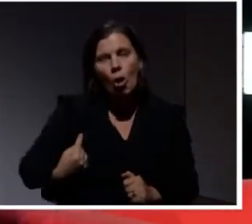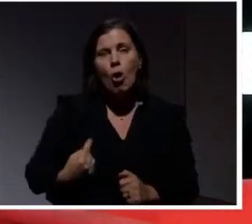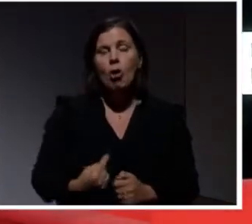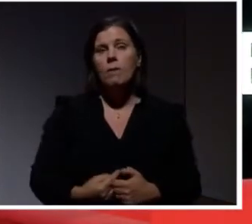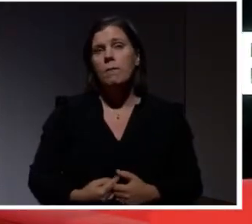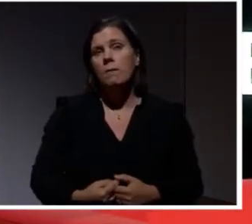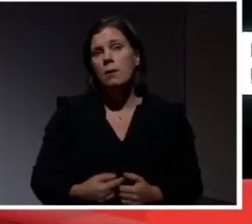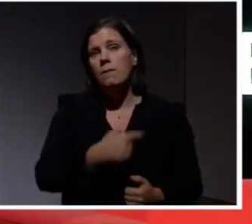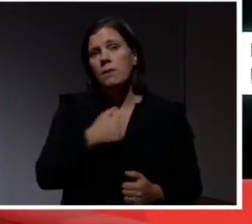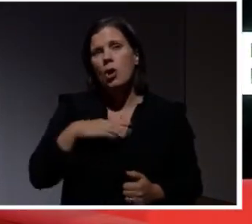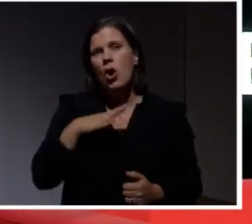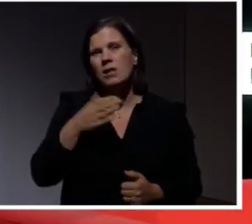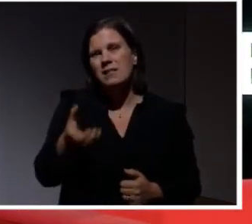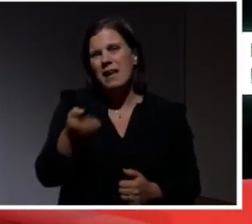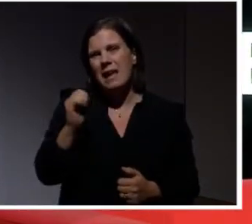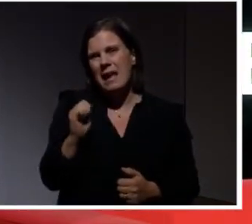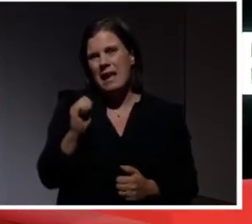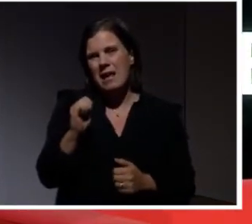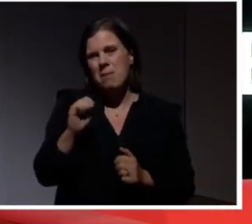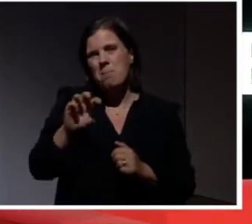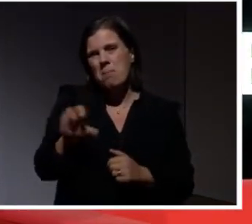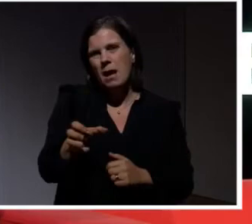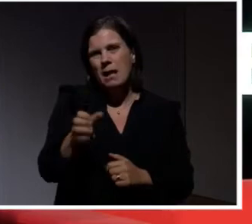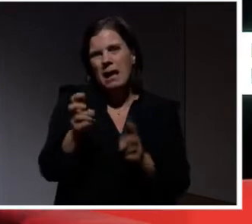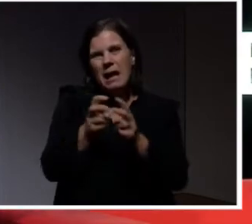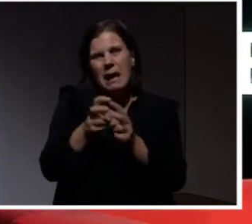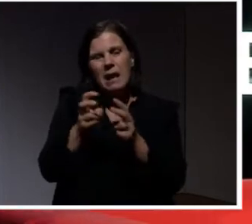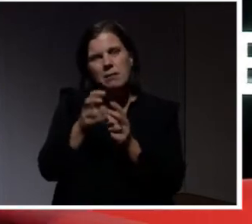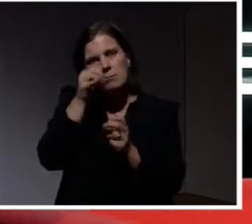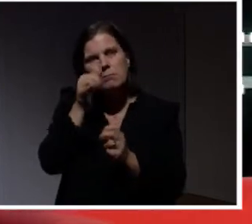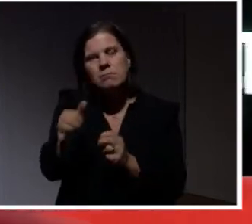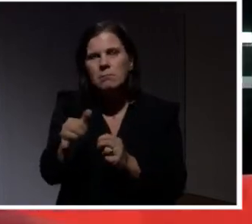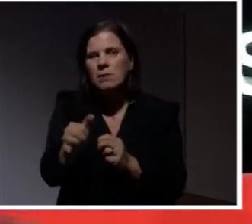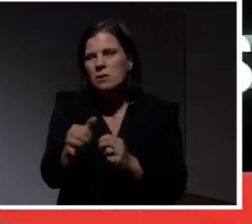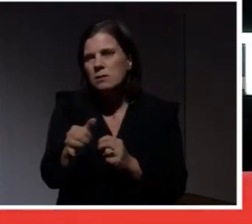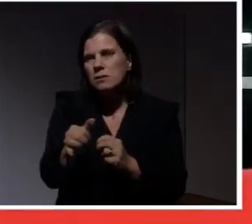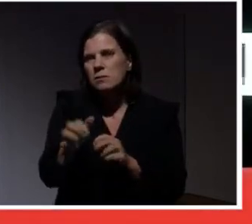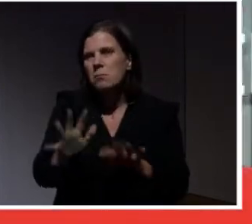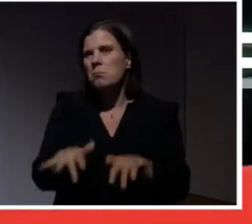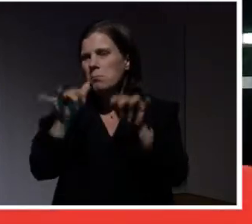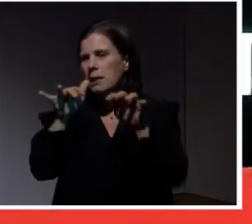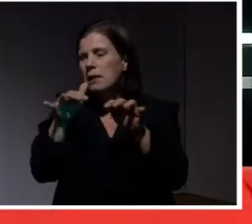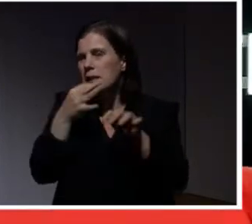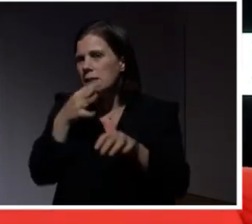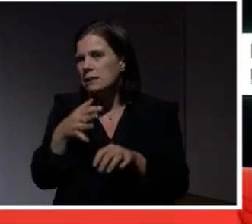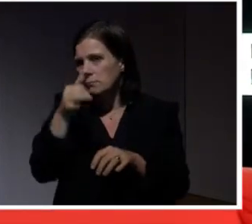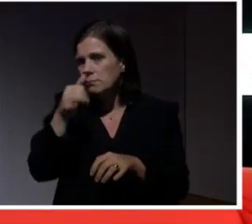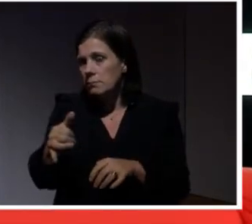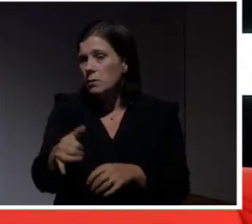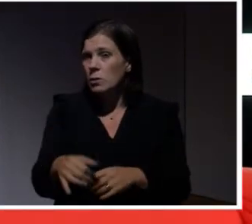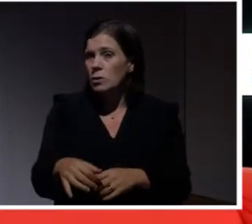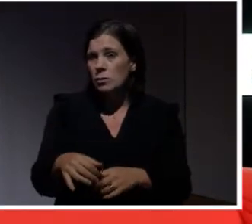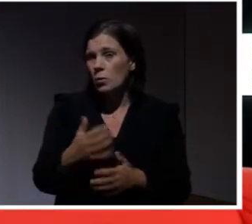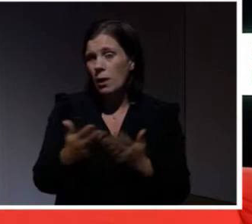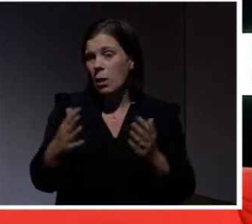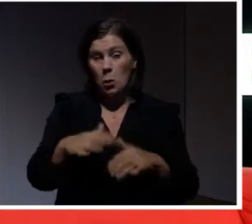till exempel det här med CE-märkning av elprylar. Som ska förhindra saker och ting att börja brinna. Så att huset